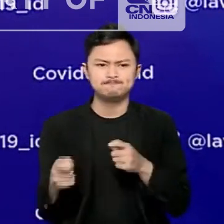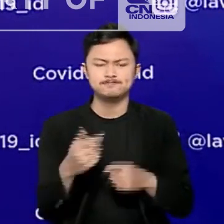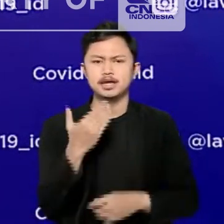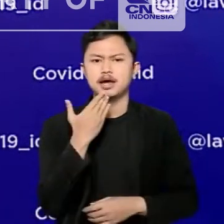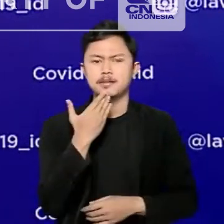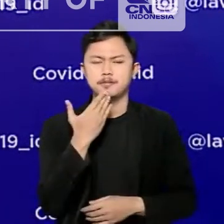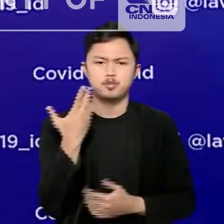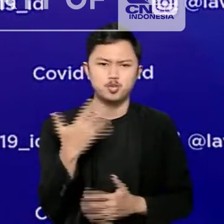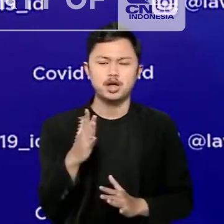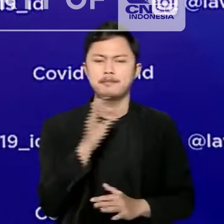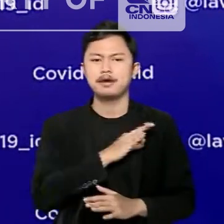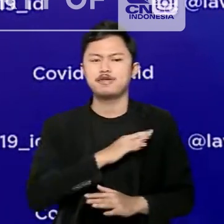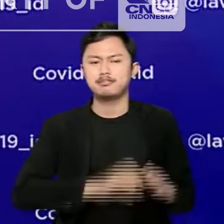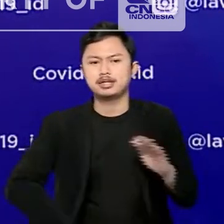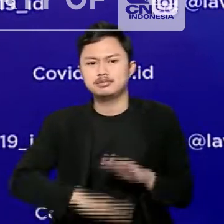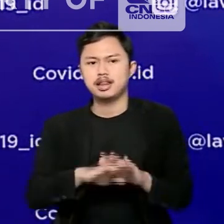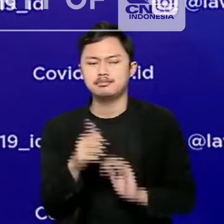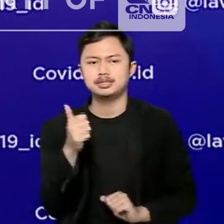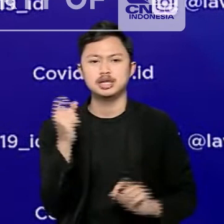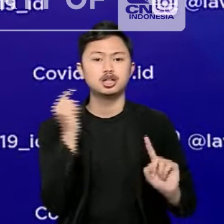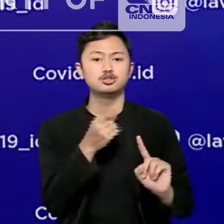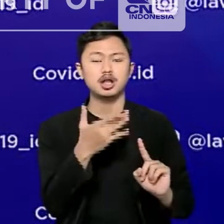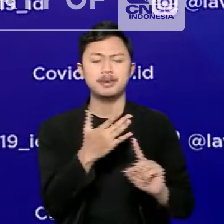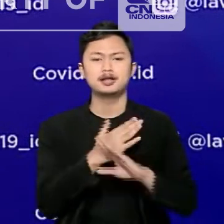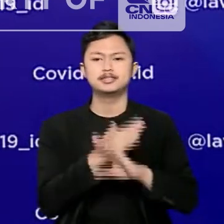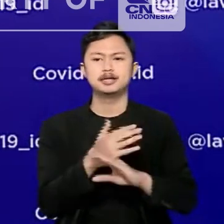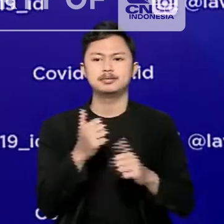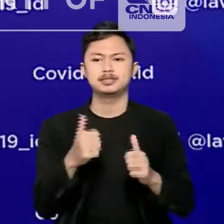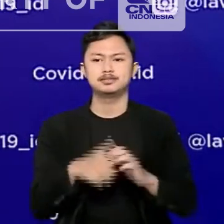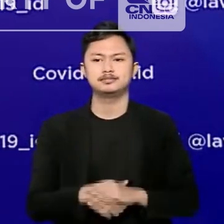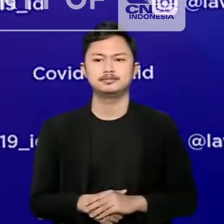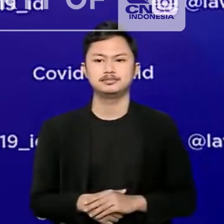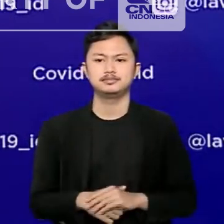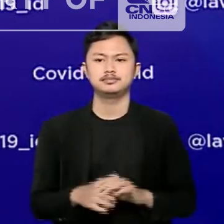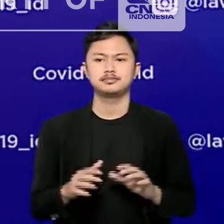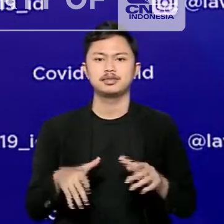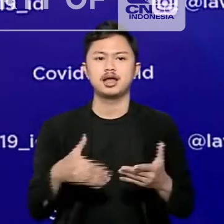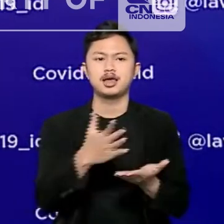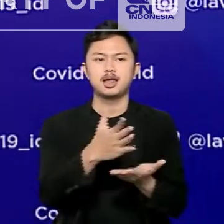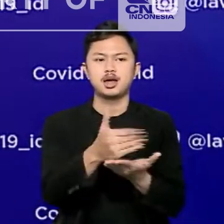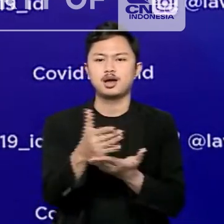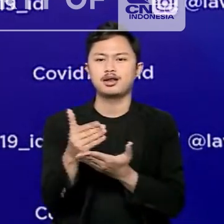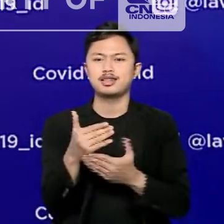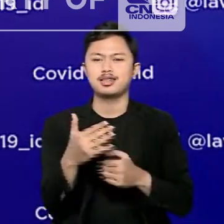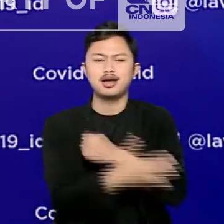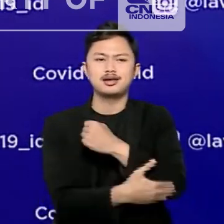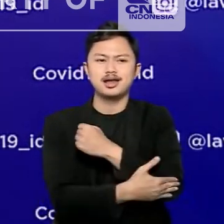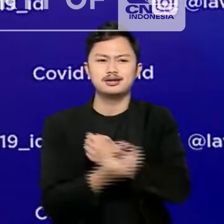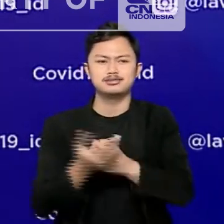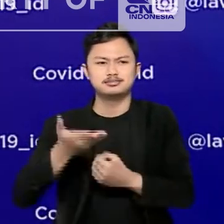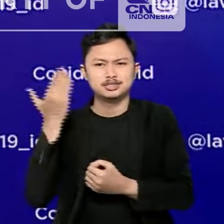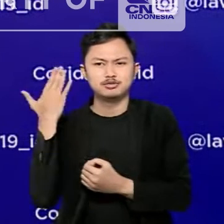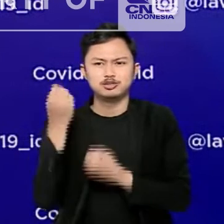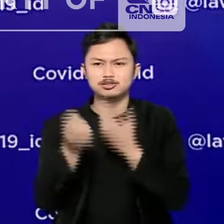murah, dan efektif dalam mencegah penularan. Terlebih pula, data dari negara yang sudah saya